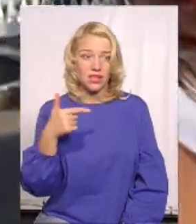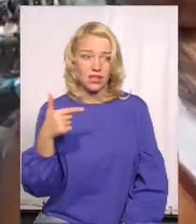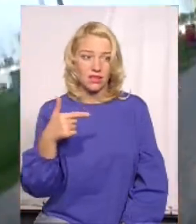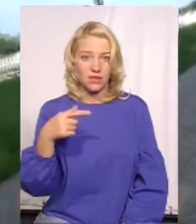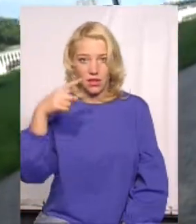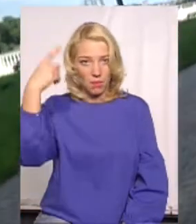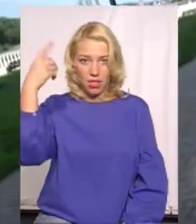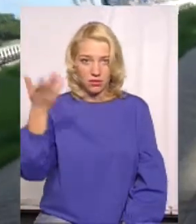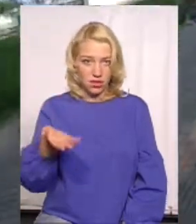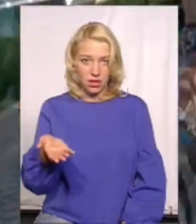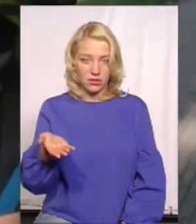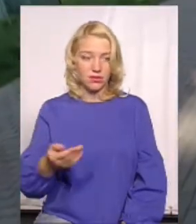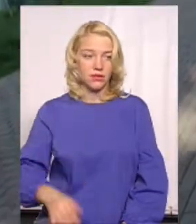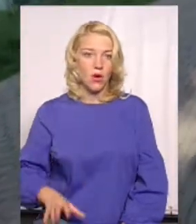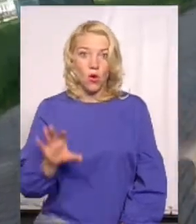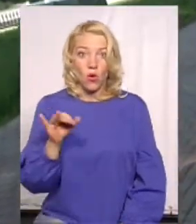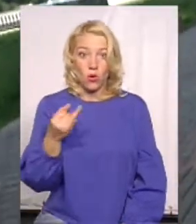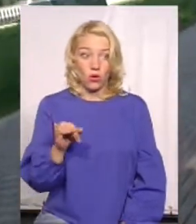Очманіти. Ой, а чого?